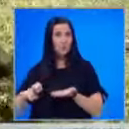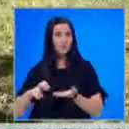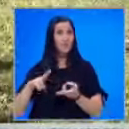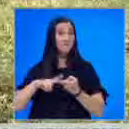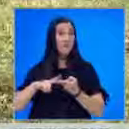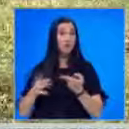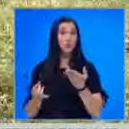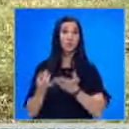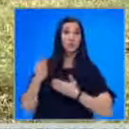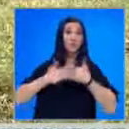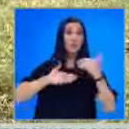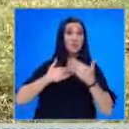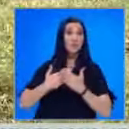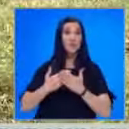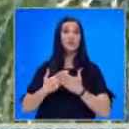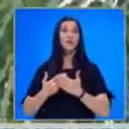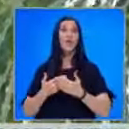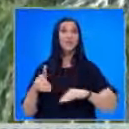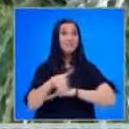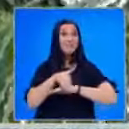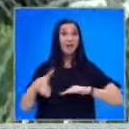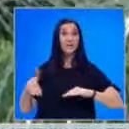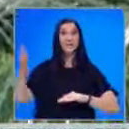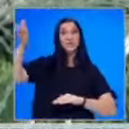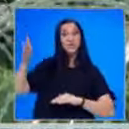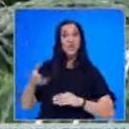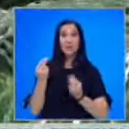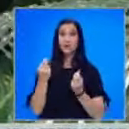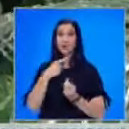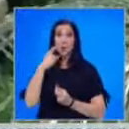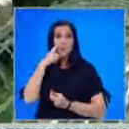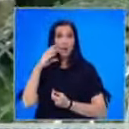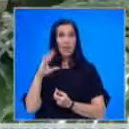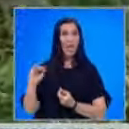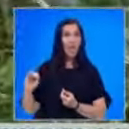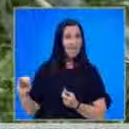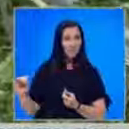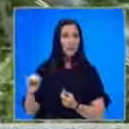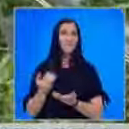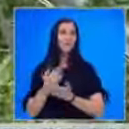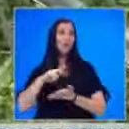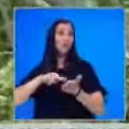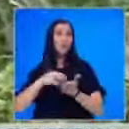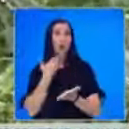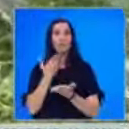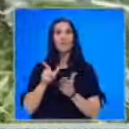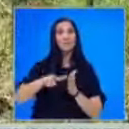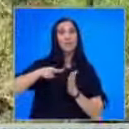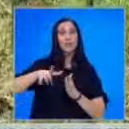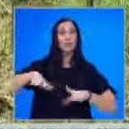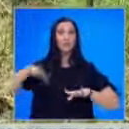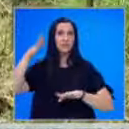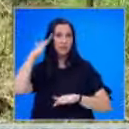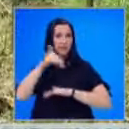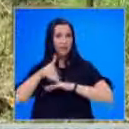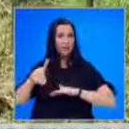Вилниус започне изграждането на погранична стена на стойно 100 милиона евро и в началото на юли обяви извънредно положение в страната. Границата